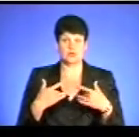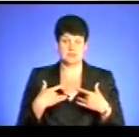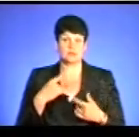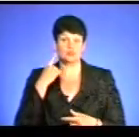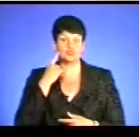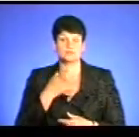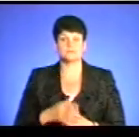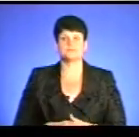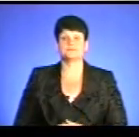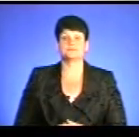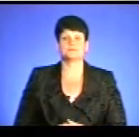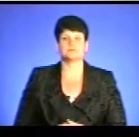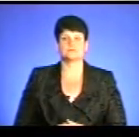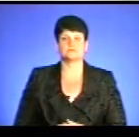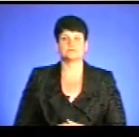почуємо.